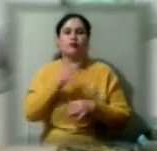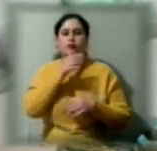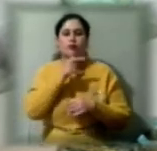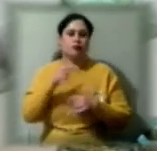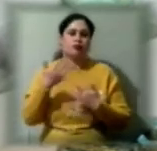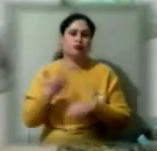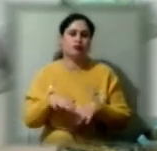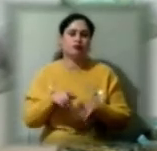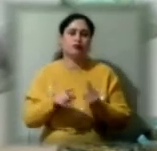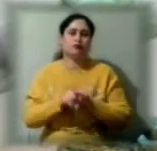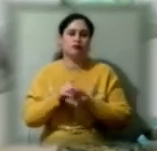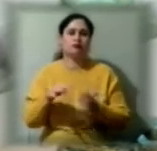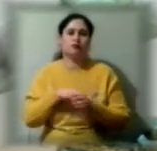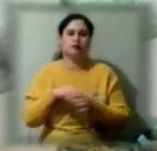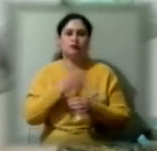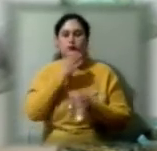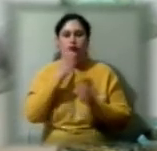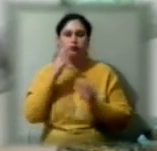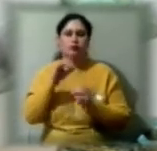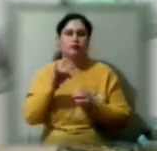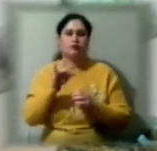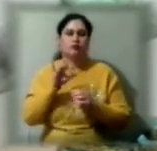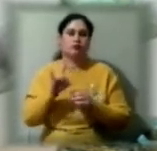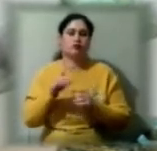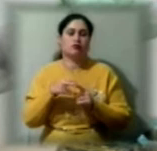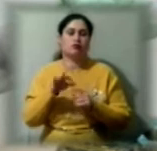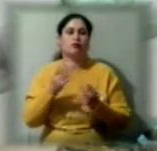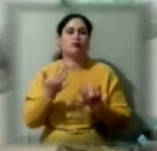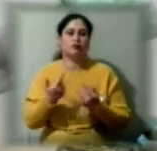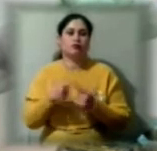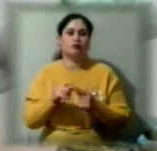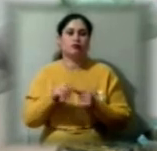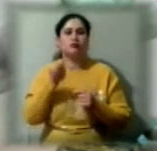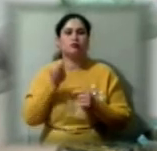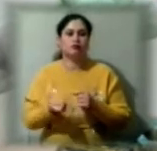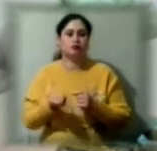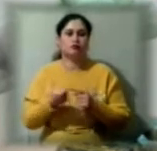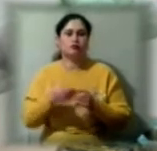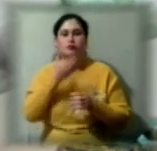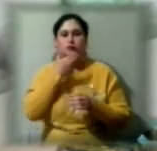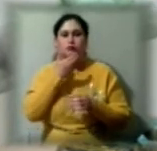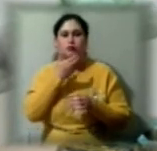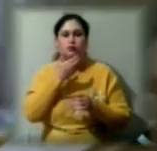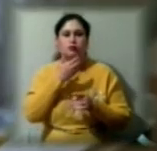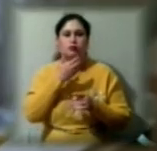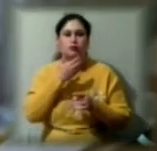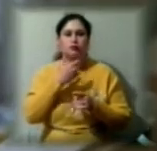час вже почали шити маски дизайнерські, бо потреба в більш дешевих масках вже